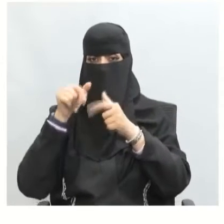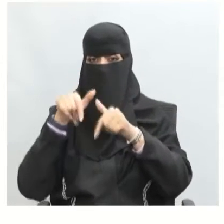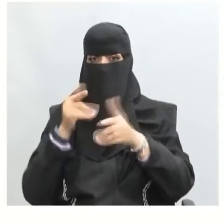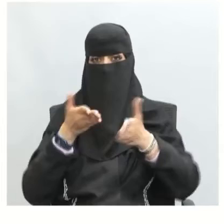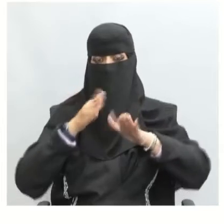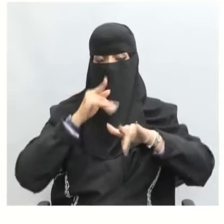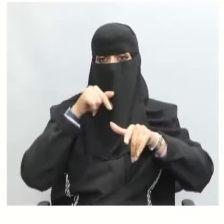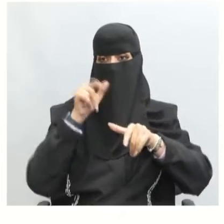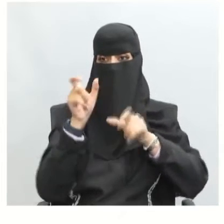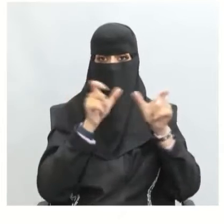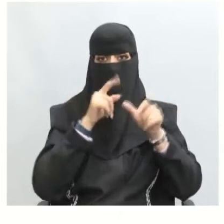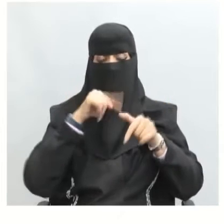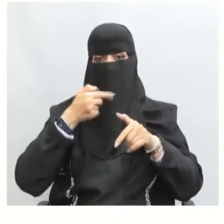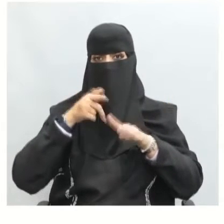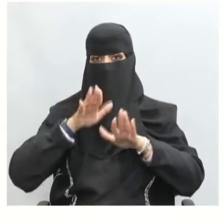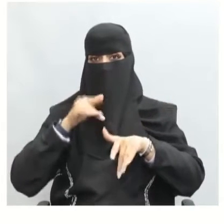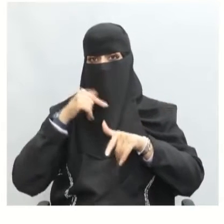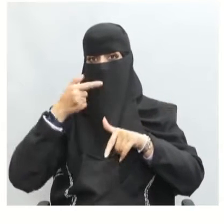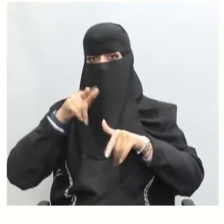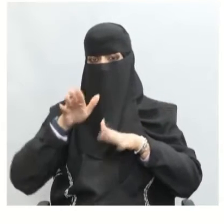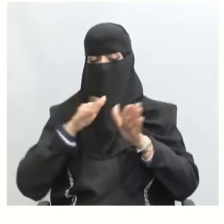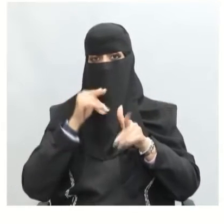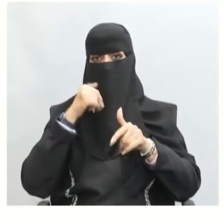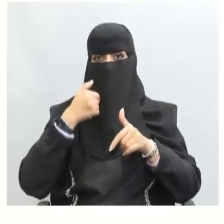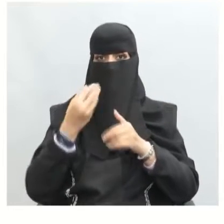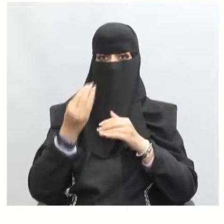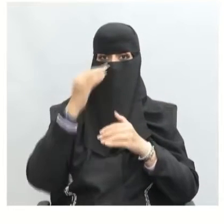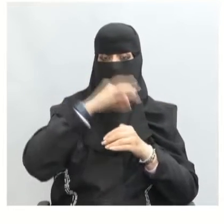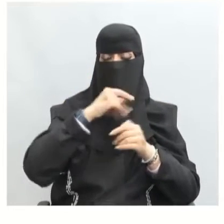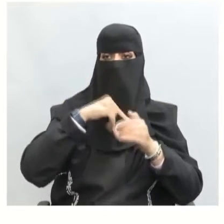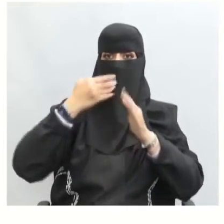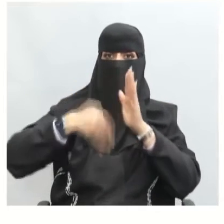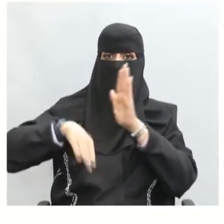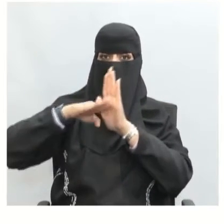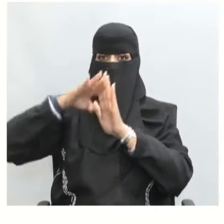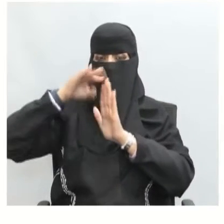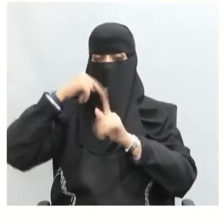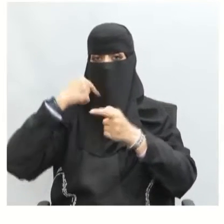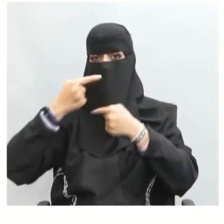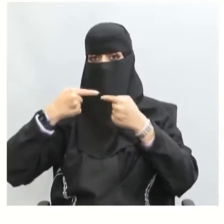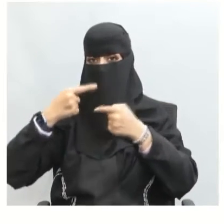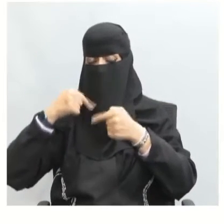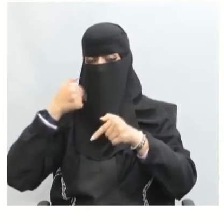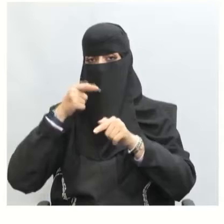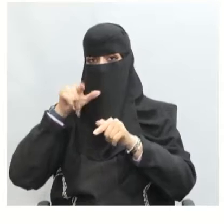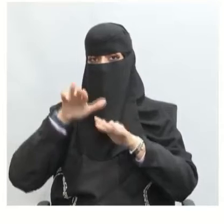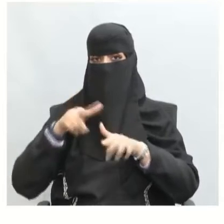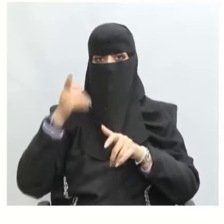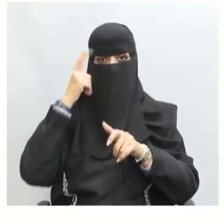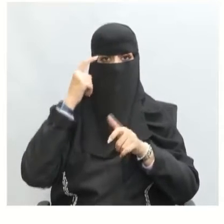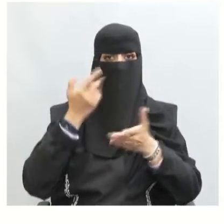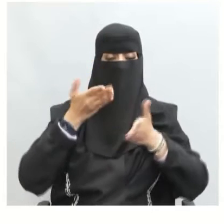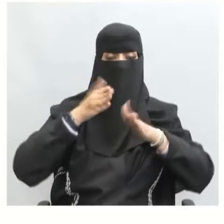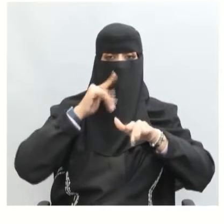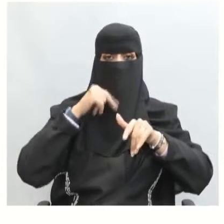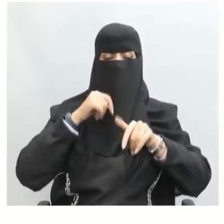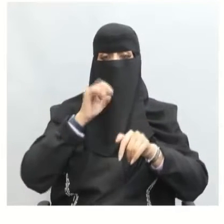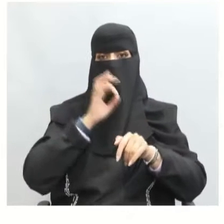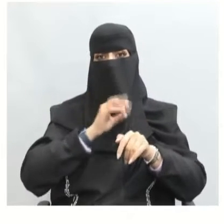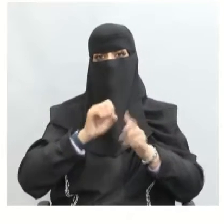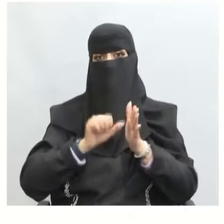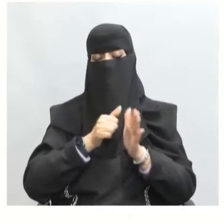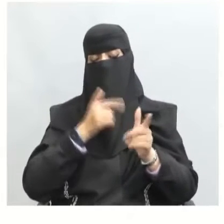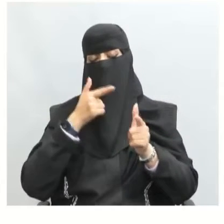فمن النتائج التي ترتب على الحوار هو معرفة أشياء جديدة